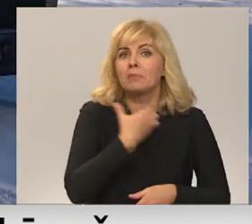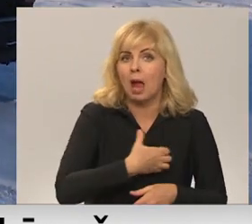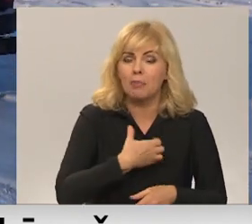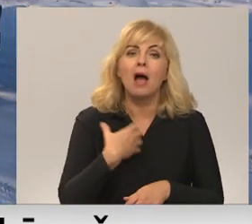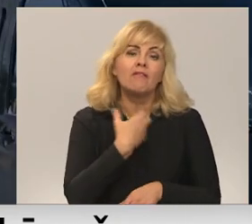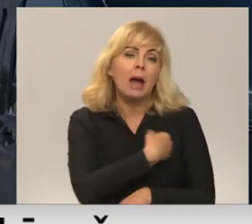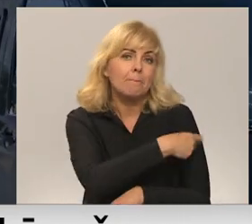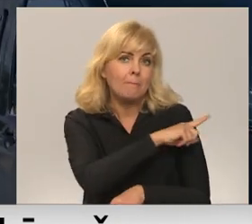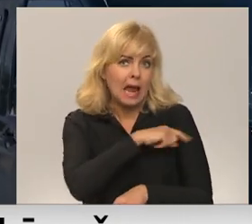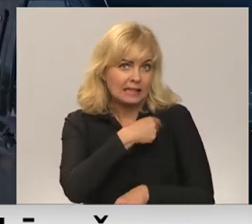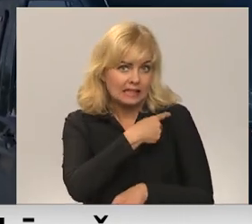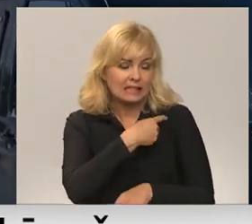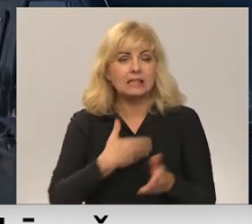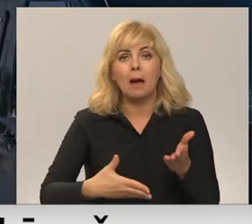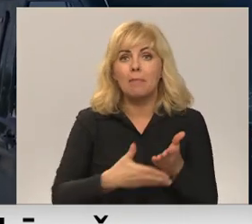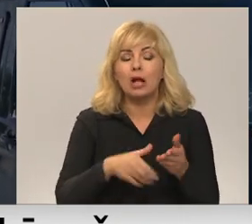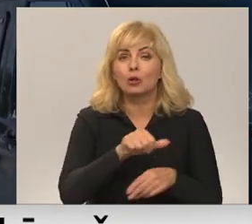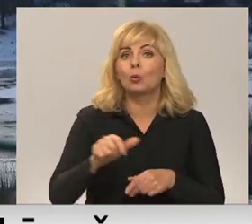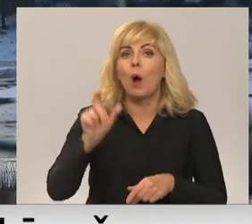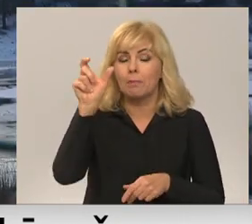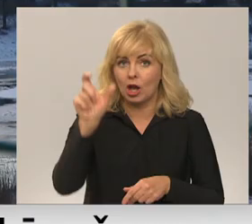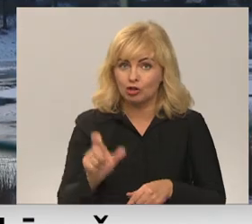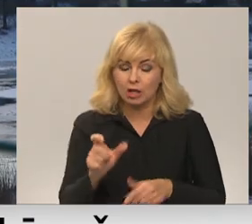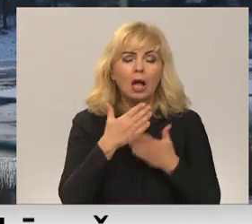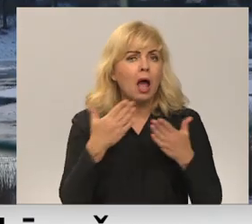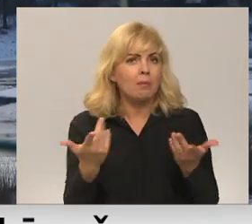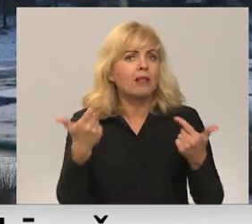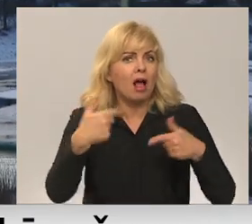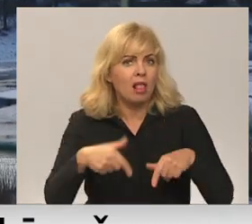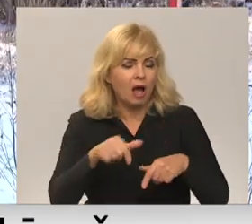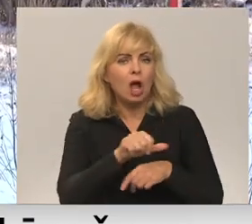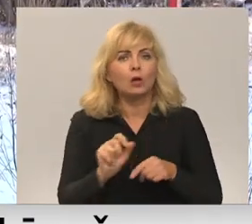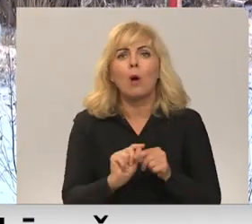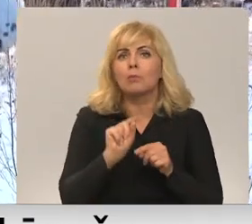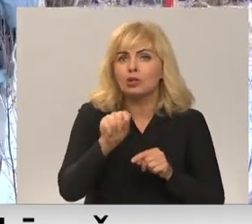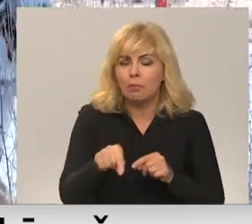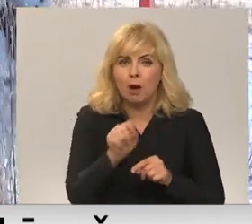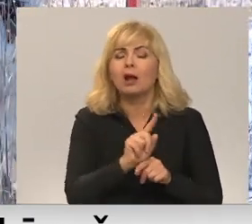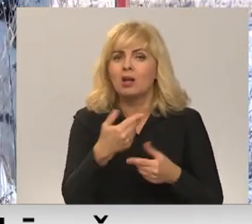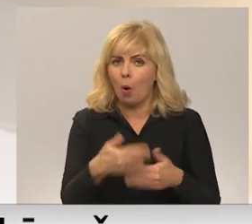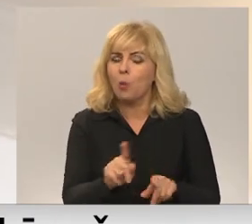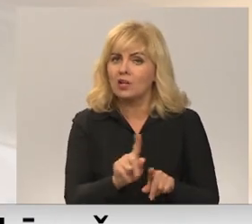bija vajadzīga medicīniska palīdzība. Robežsardze atzīst, ka pēdējā laikā robežu pārkāpēji ir vairāk.